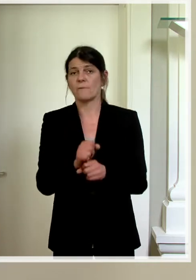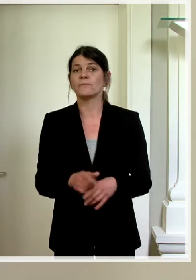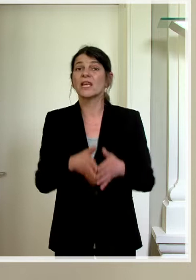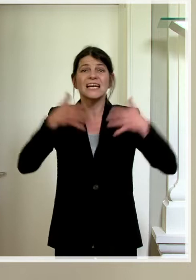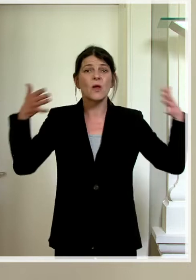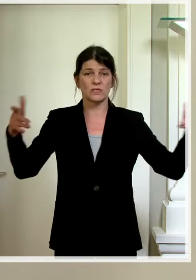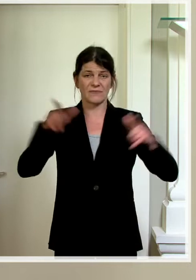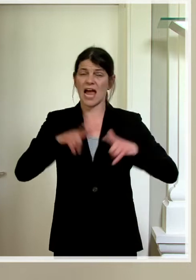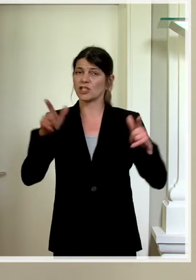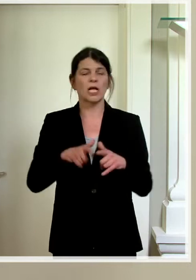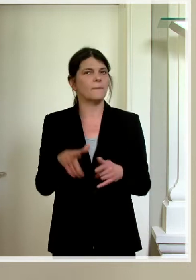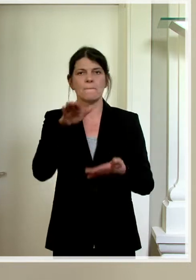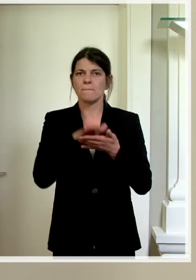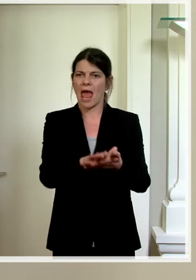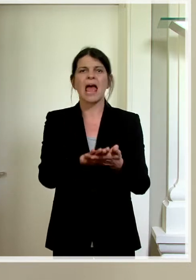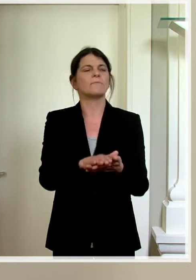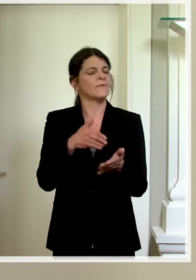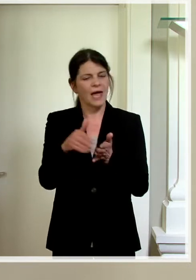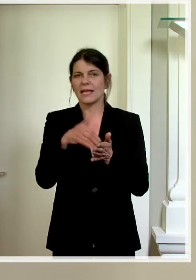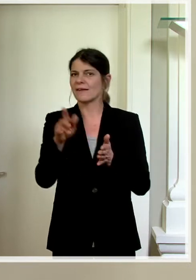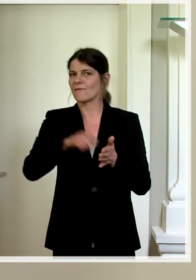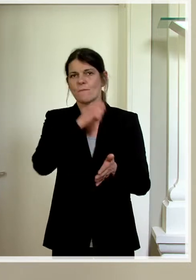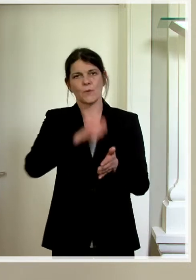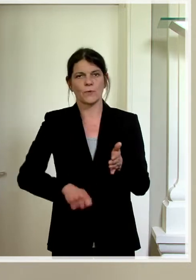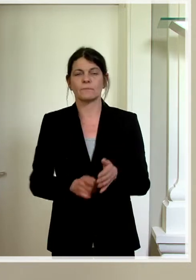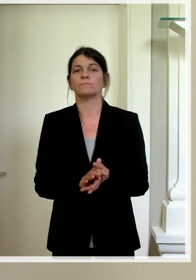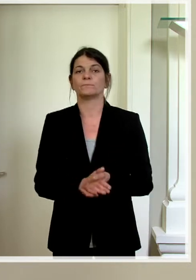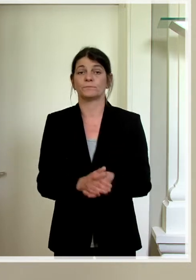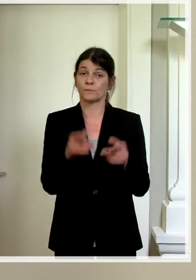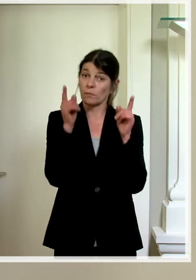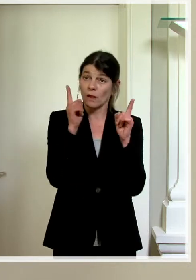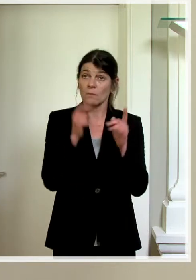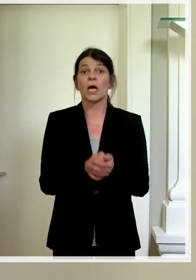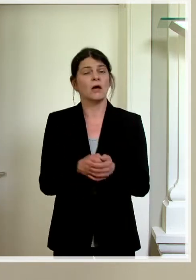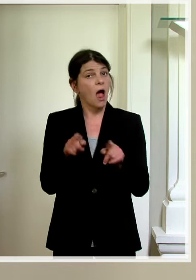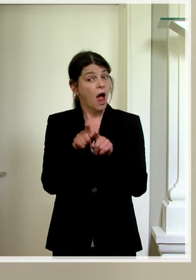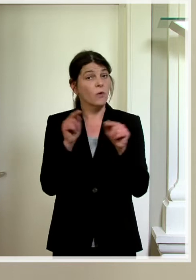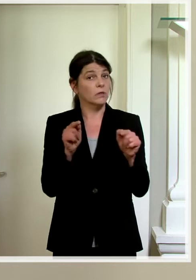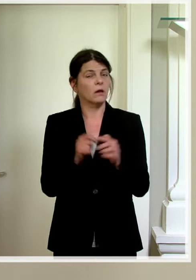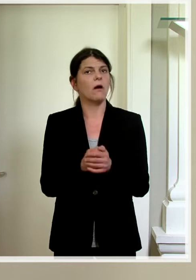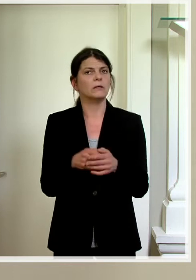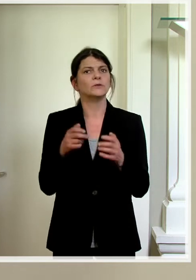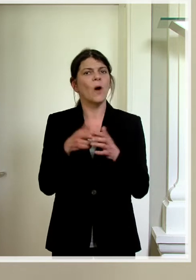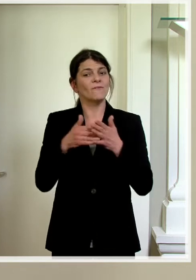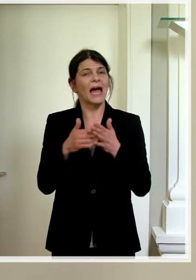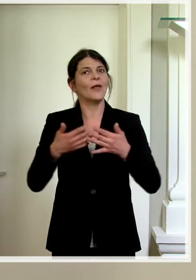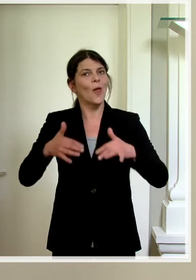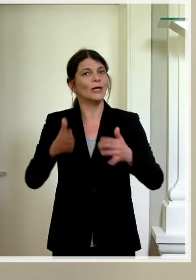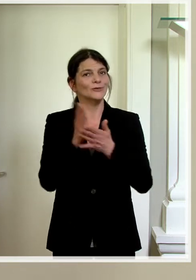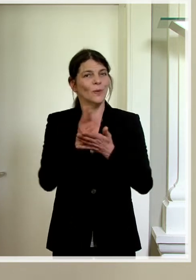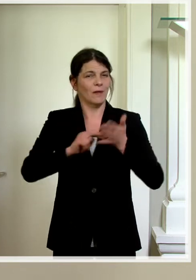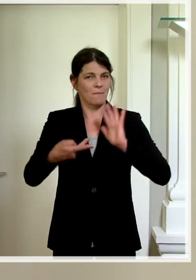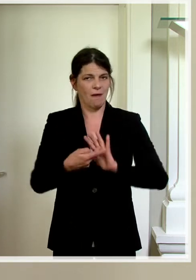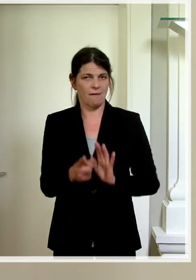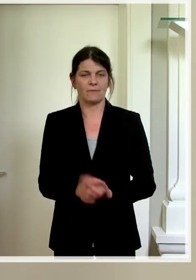Grossveranstaltungen bleiben bis auf weiteres verboten. Allerdings sind auch hier weitere Lockerungen angedacht.